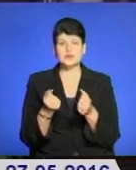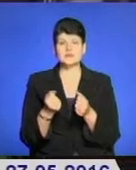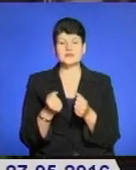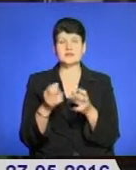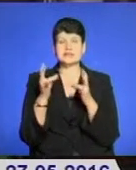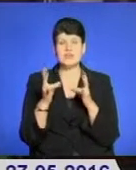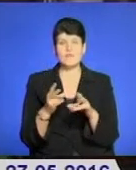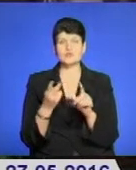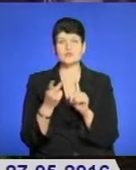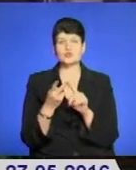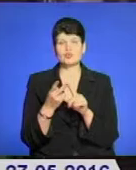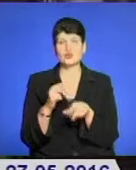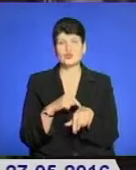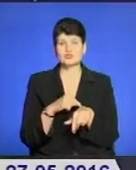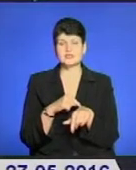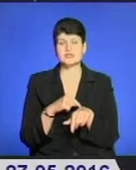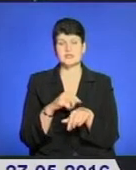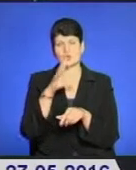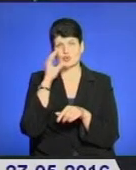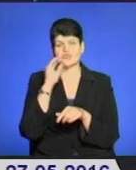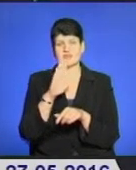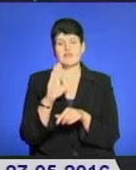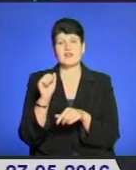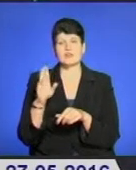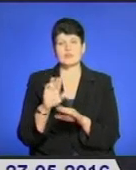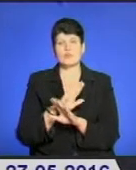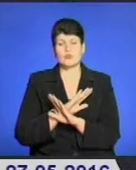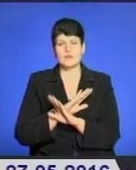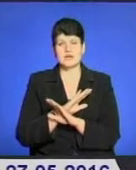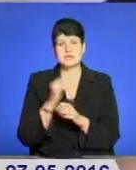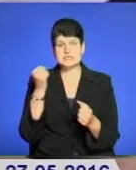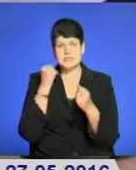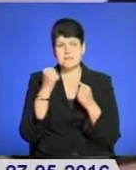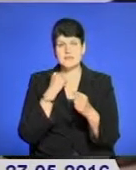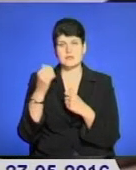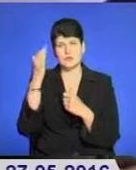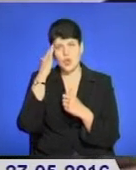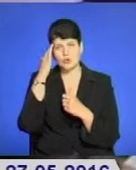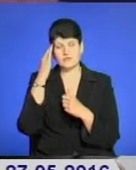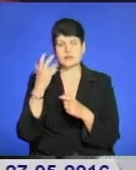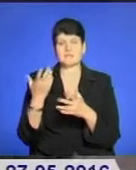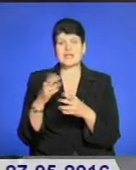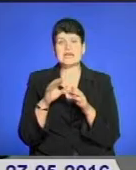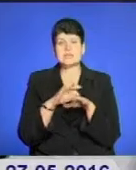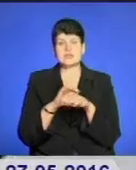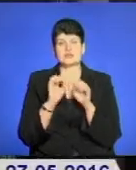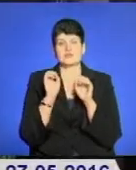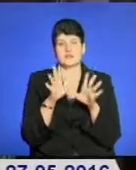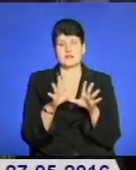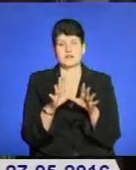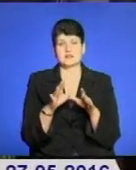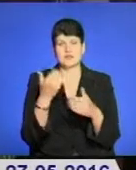години ночі Віталій Ващенко помер. Попередній діагноз – забійні рани голови та гематоми. Тіло направили на Ростин.